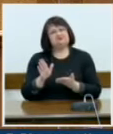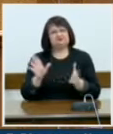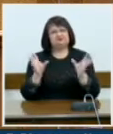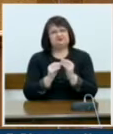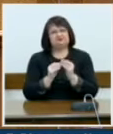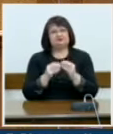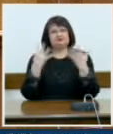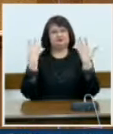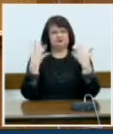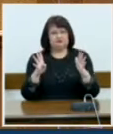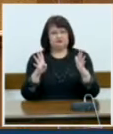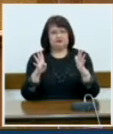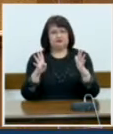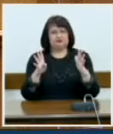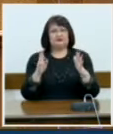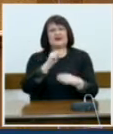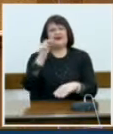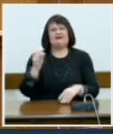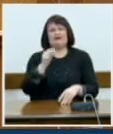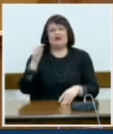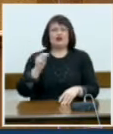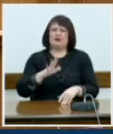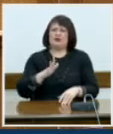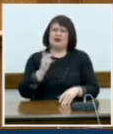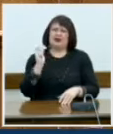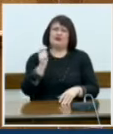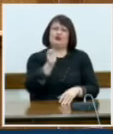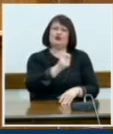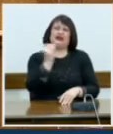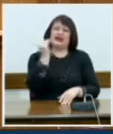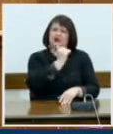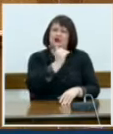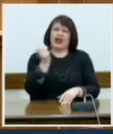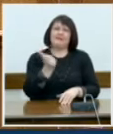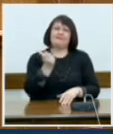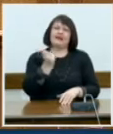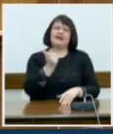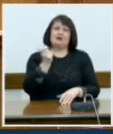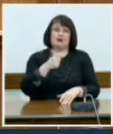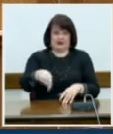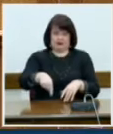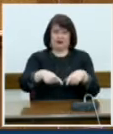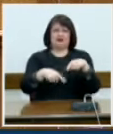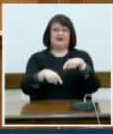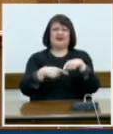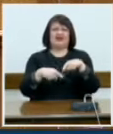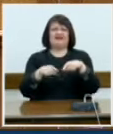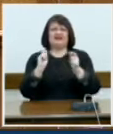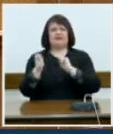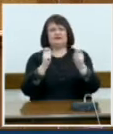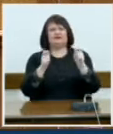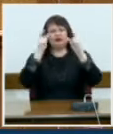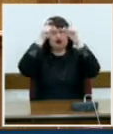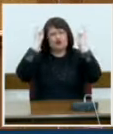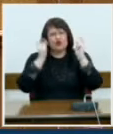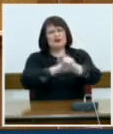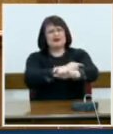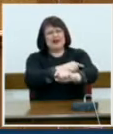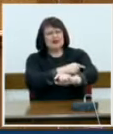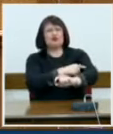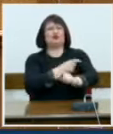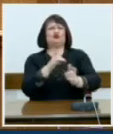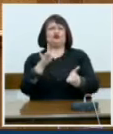ευρώ, θα τους αποδοθεί αμέσως, μέσα στο Δεκέμβριο. Είναι το ελάχιστο που μπορούμε σήμερα